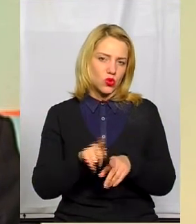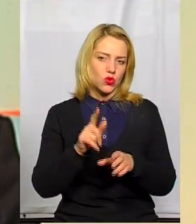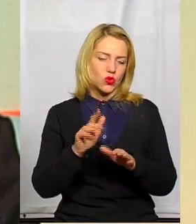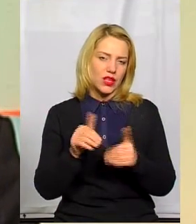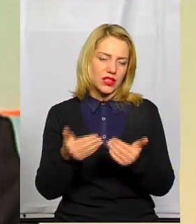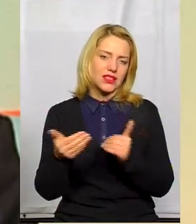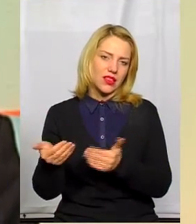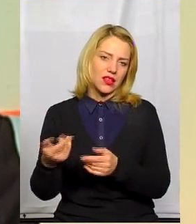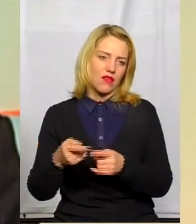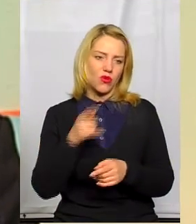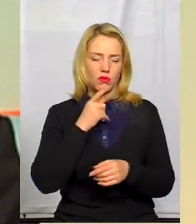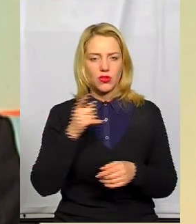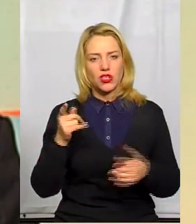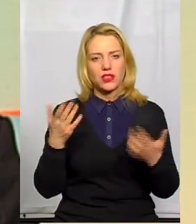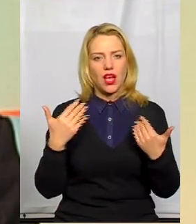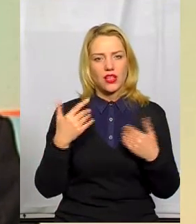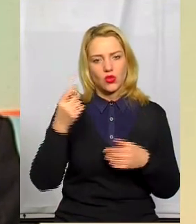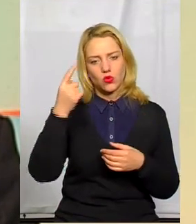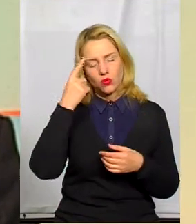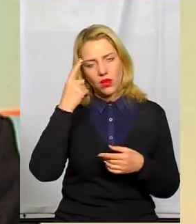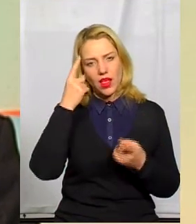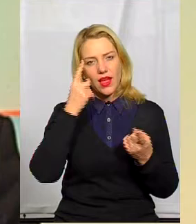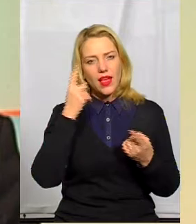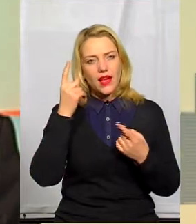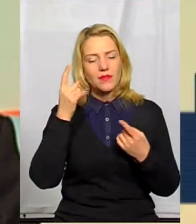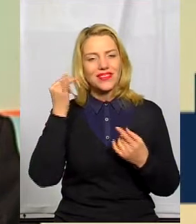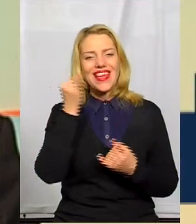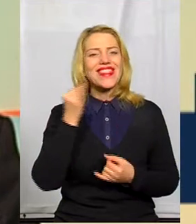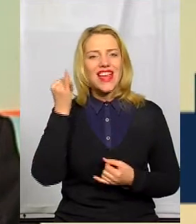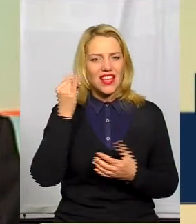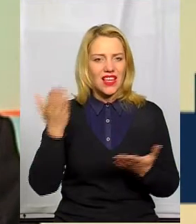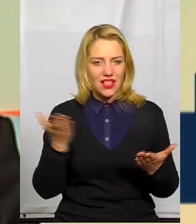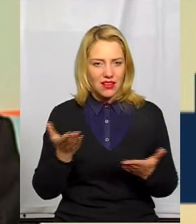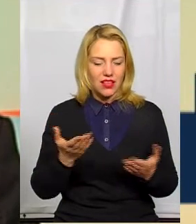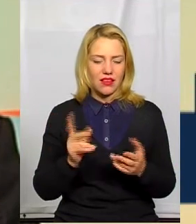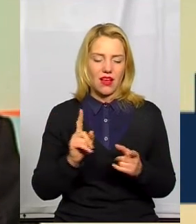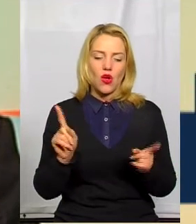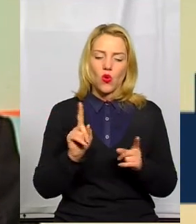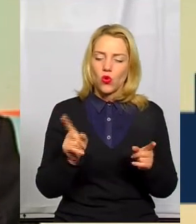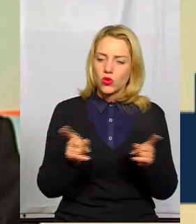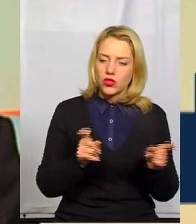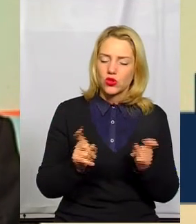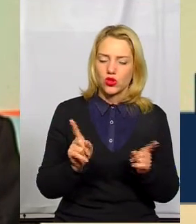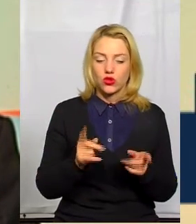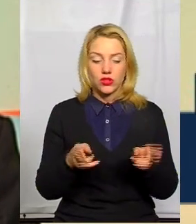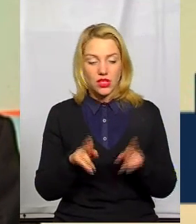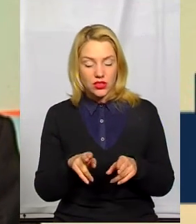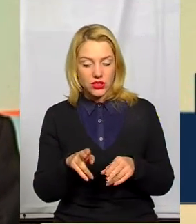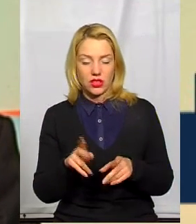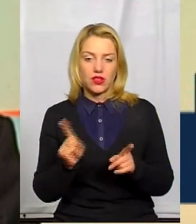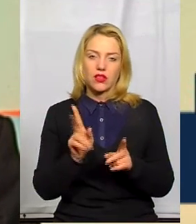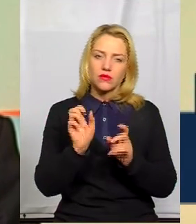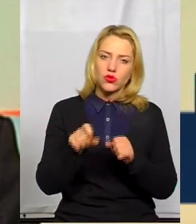під час своїх канікул думали над ідеєю, кого залучити, як це краще подати, що залишати традиційне, можливо, щось